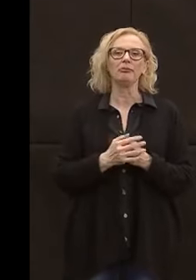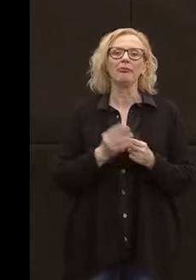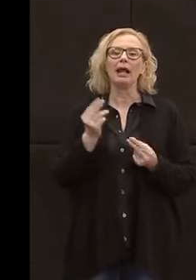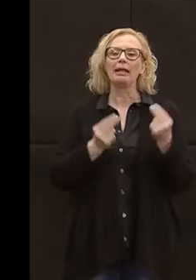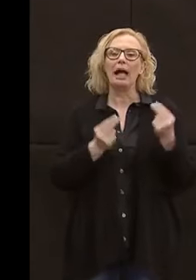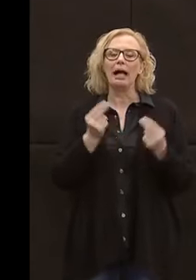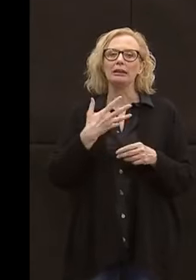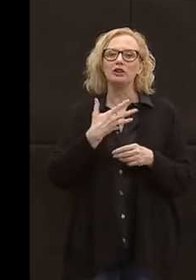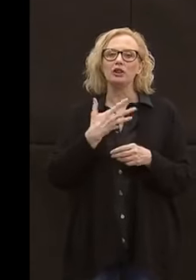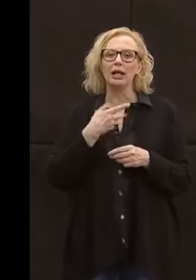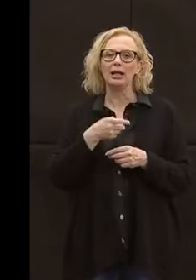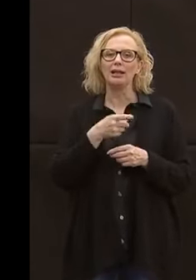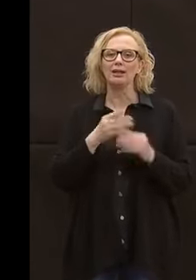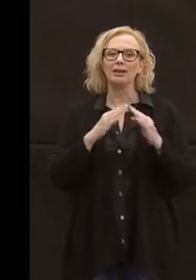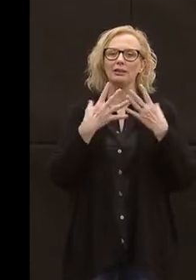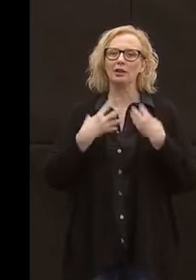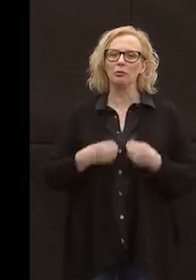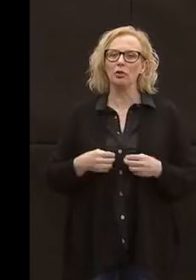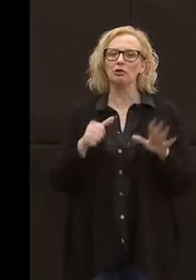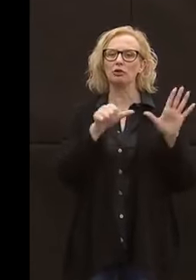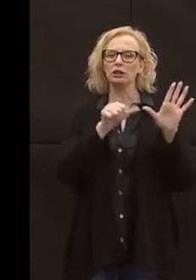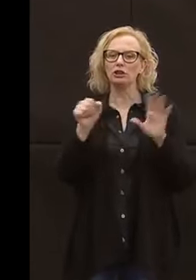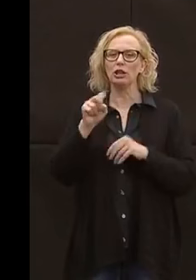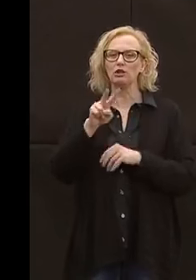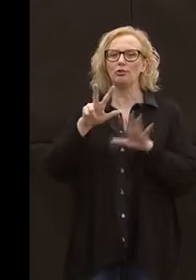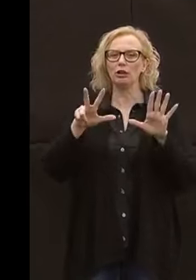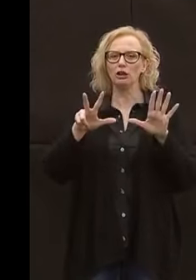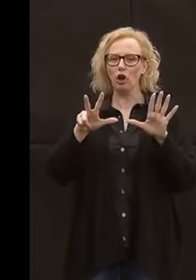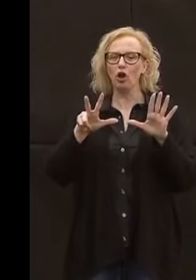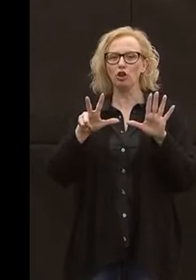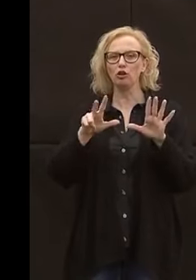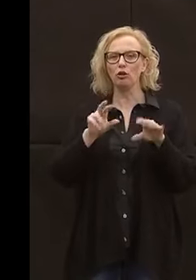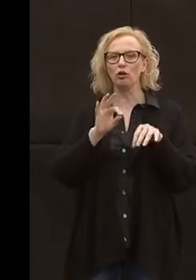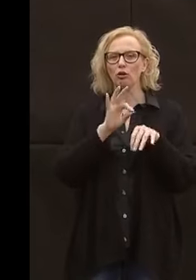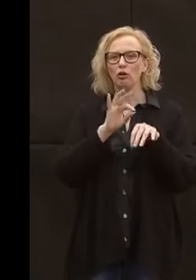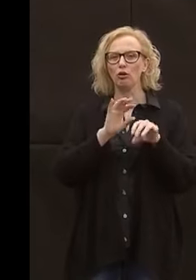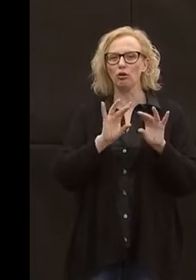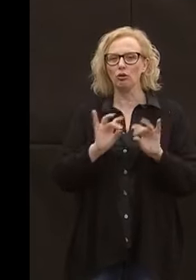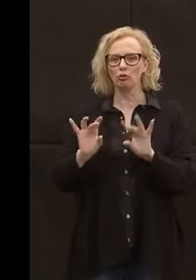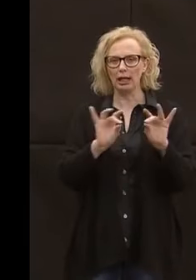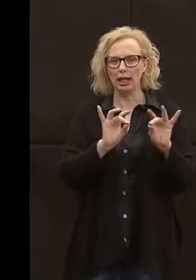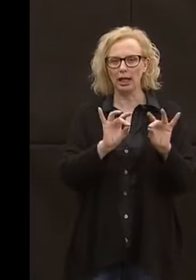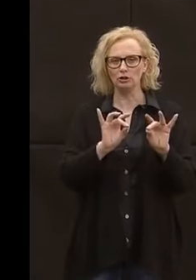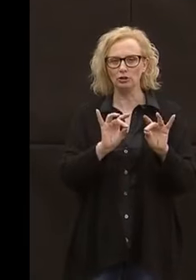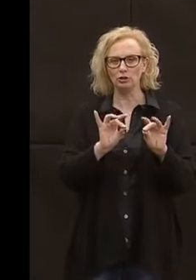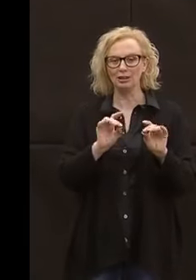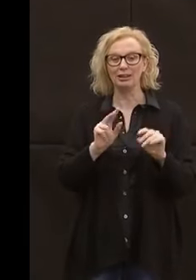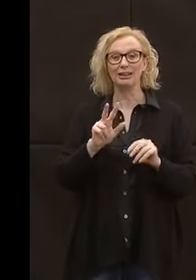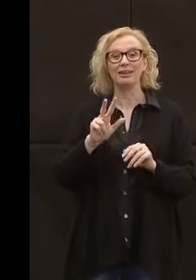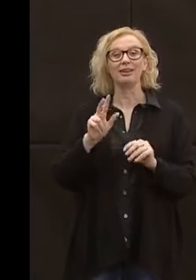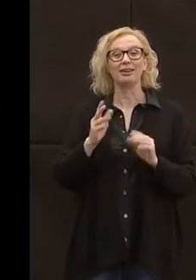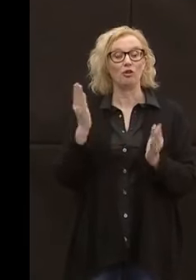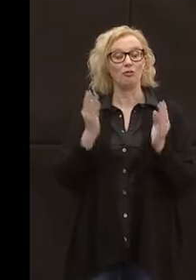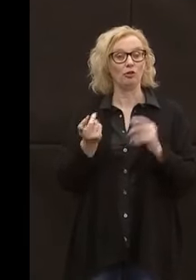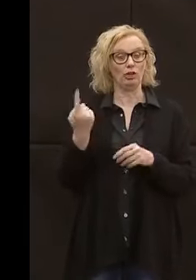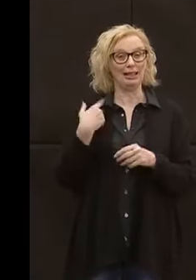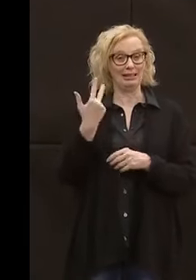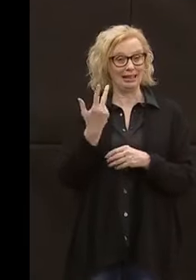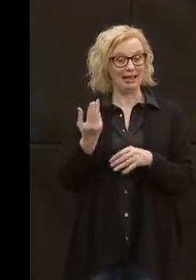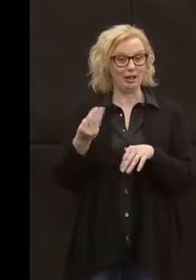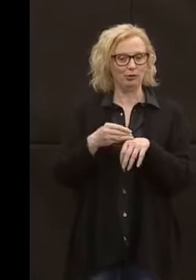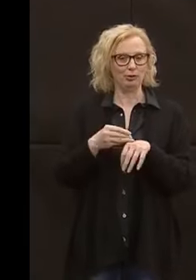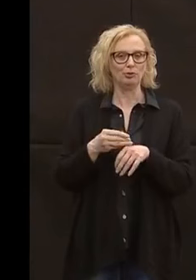sono, presso l'RSA abbiamo 628 casi più 3 rispetto alla giornata di ieri 47